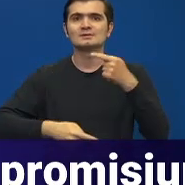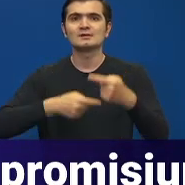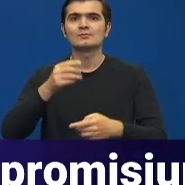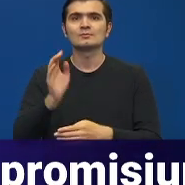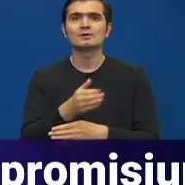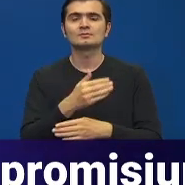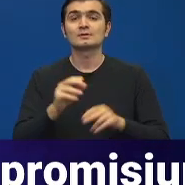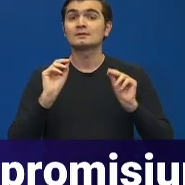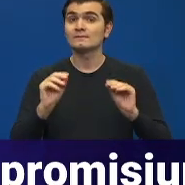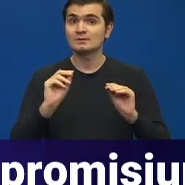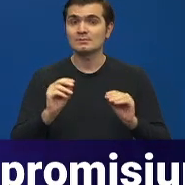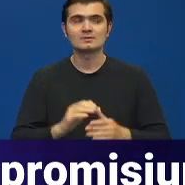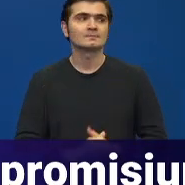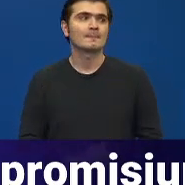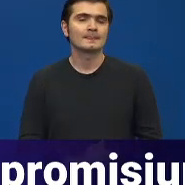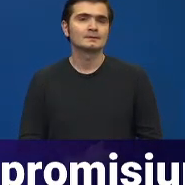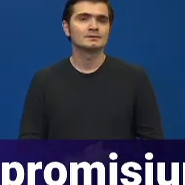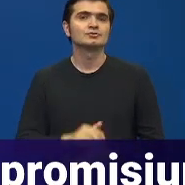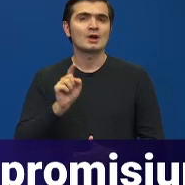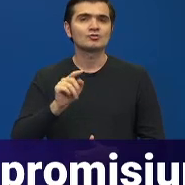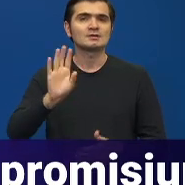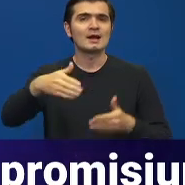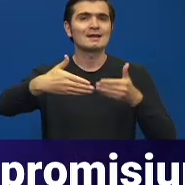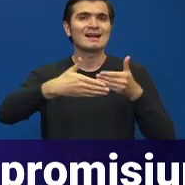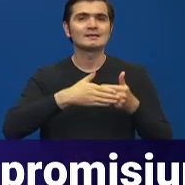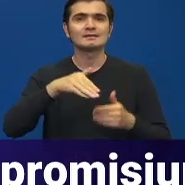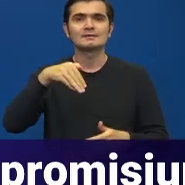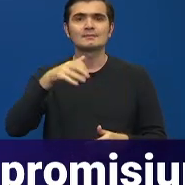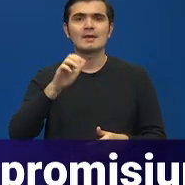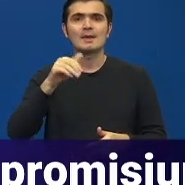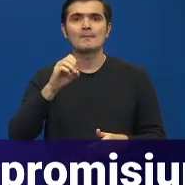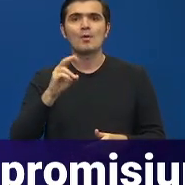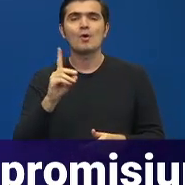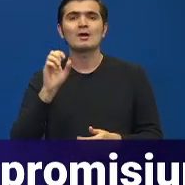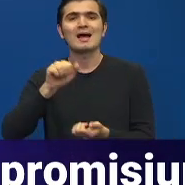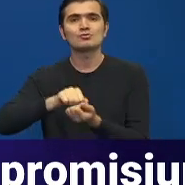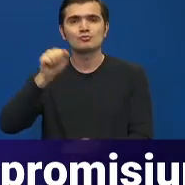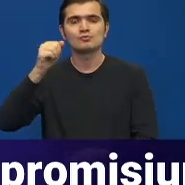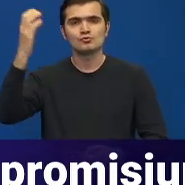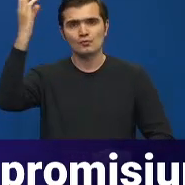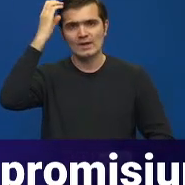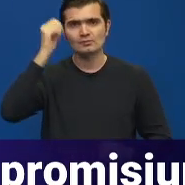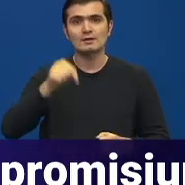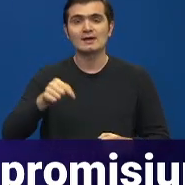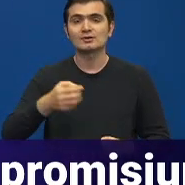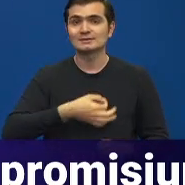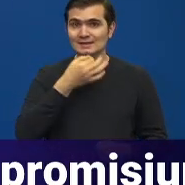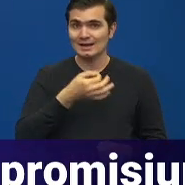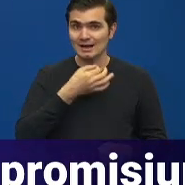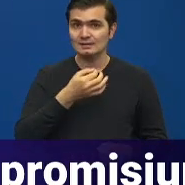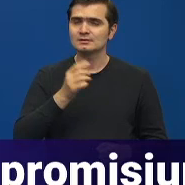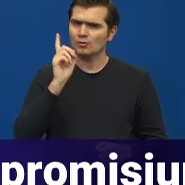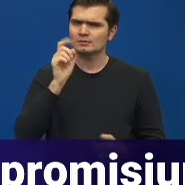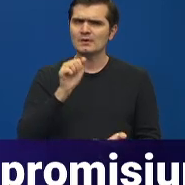de Învățământ, care are ca anexă un memorandum al Guvernului. Această declarație se